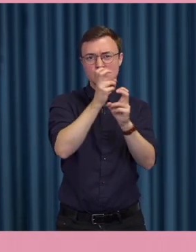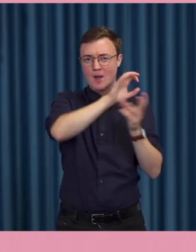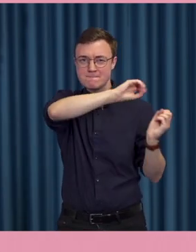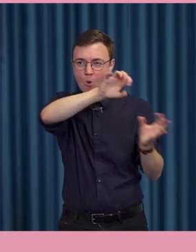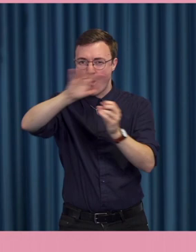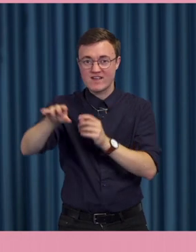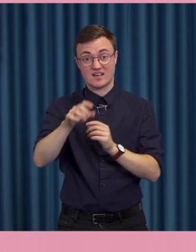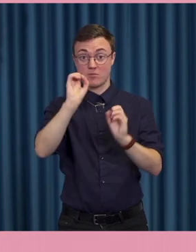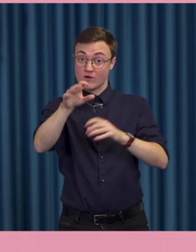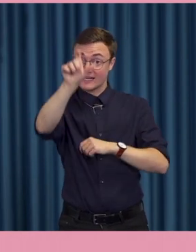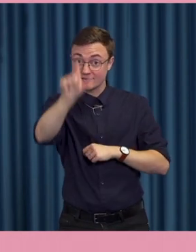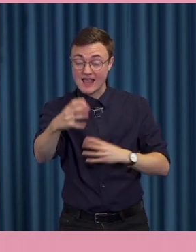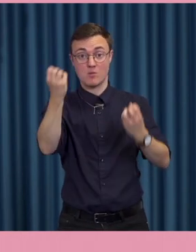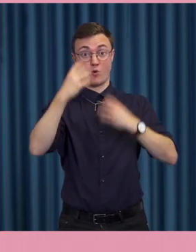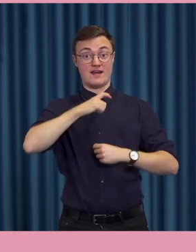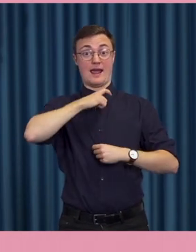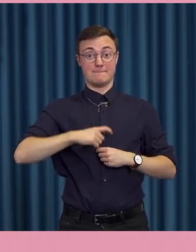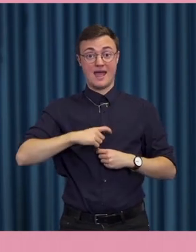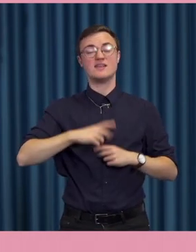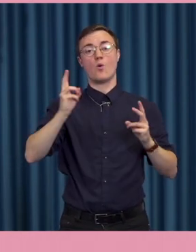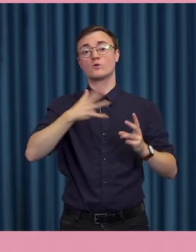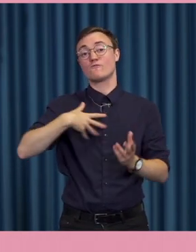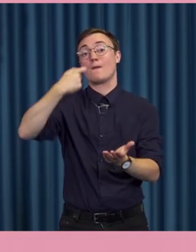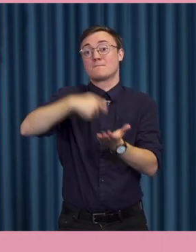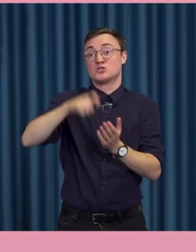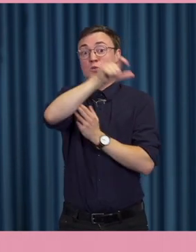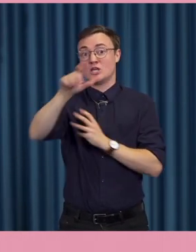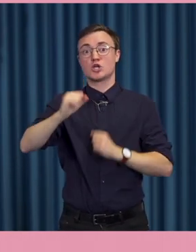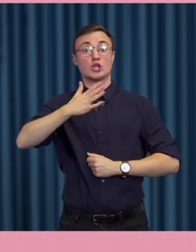mig och våra beslutsfattare att tycka och tänka någonting.